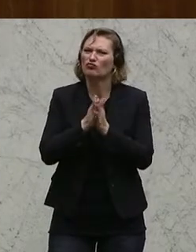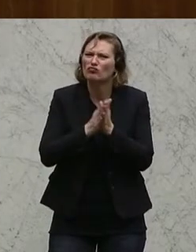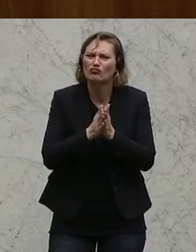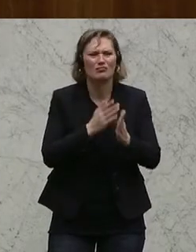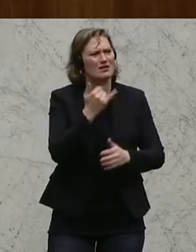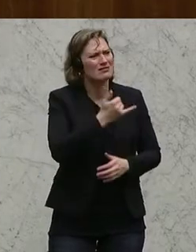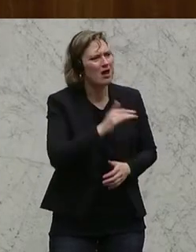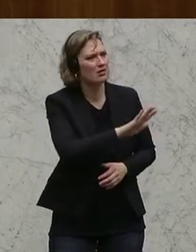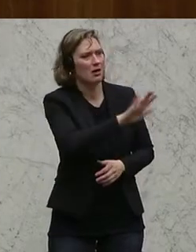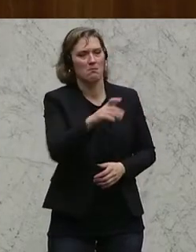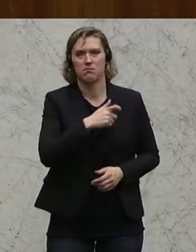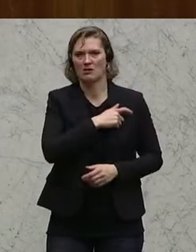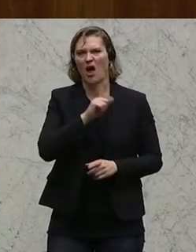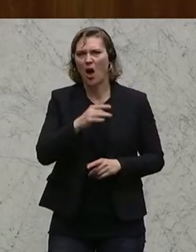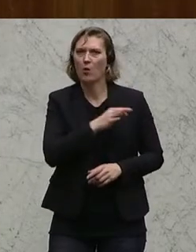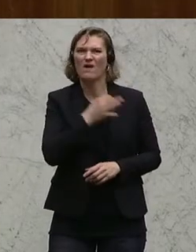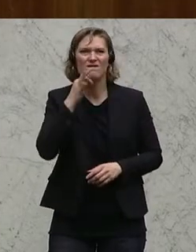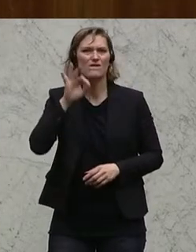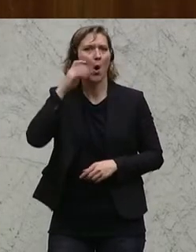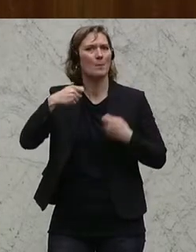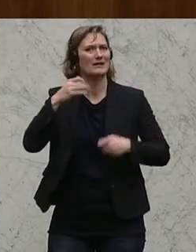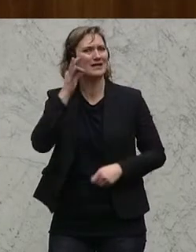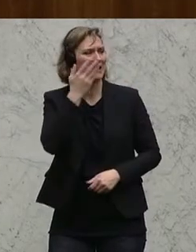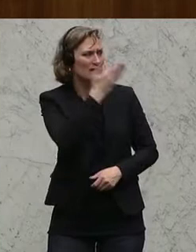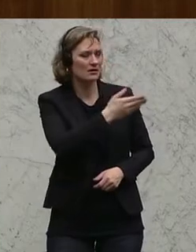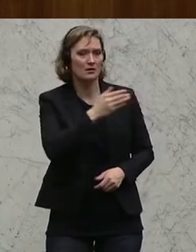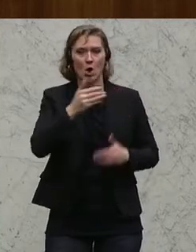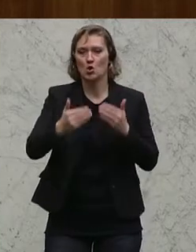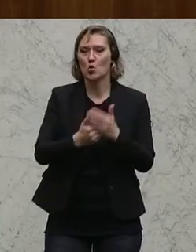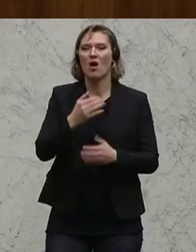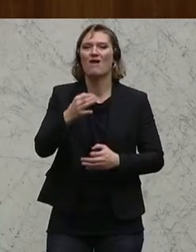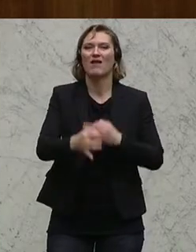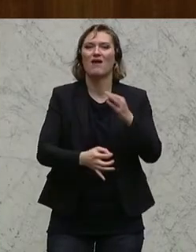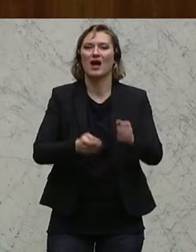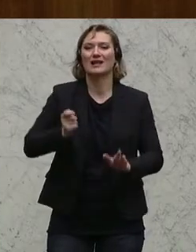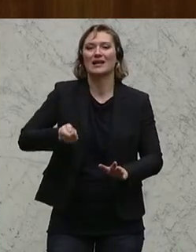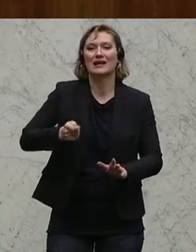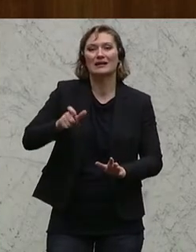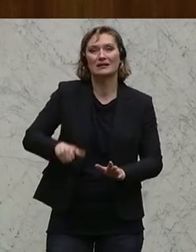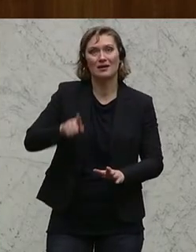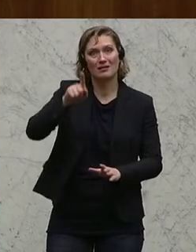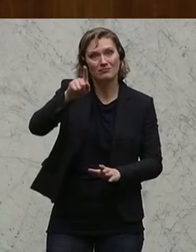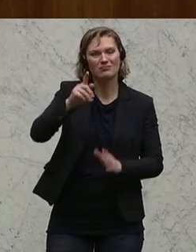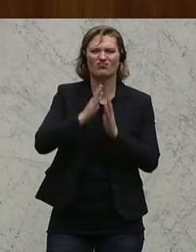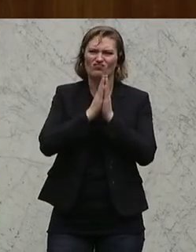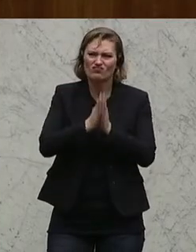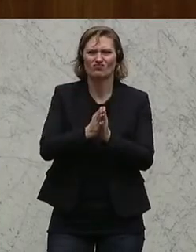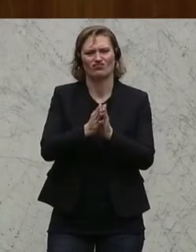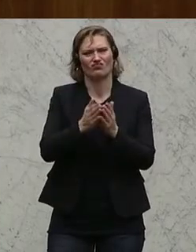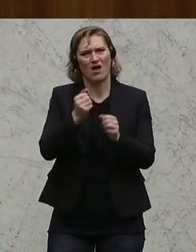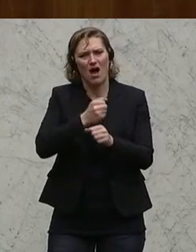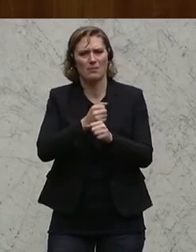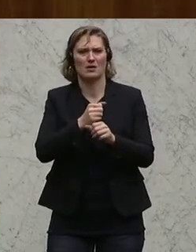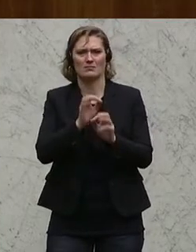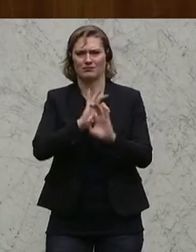Fraktionen und vor allem auch Ihnen, Frau Präsidentin und dem neuen Verfahrensrichter, eine konstruktive Arbeit an, weil das